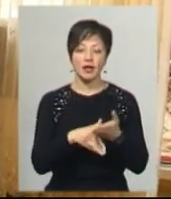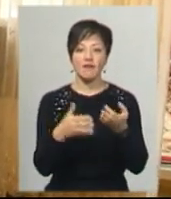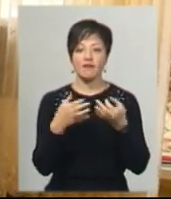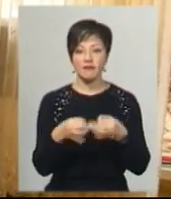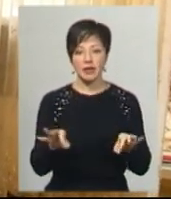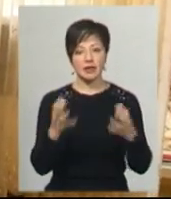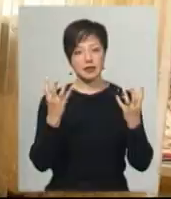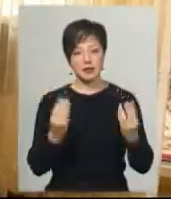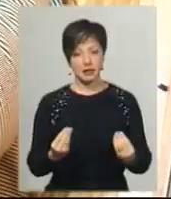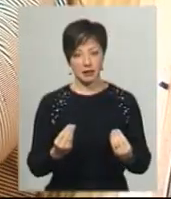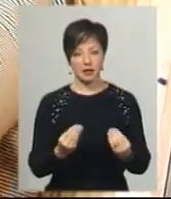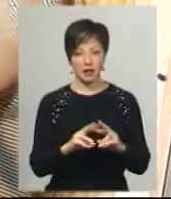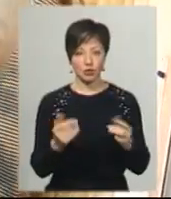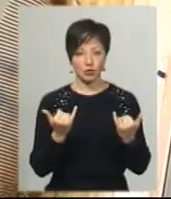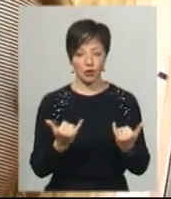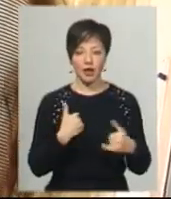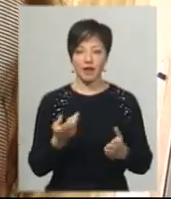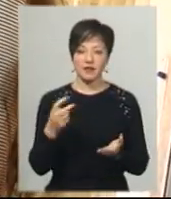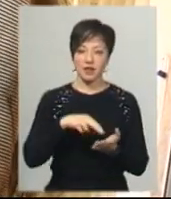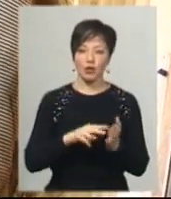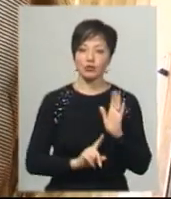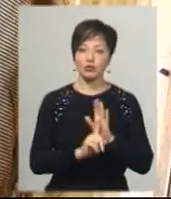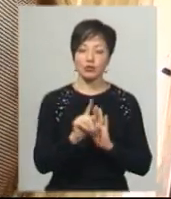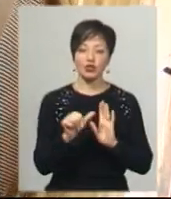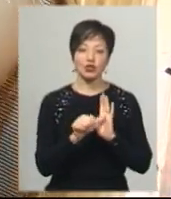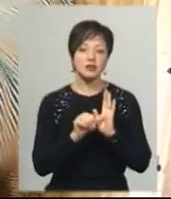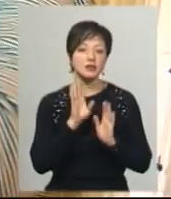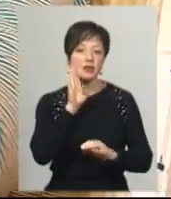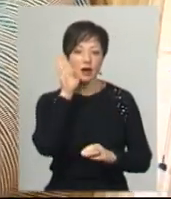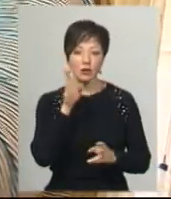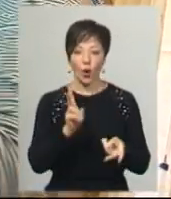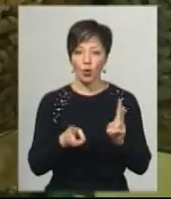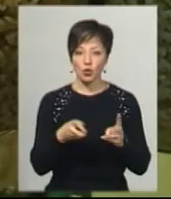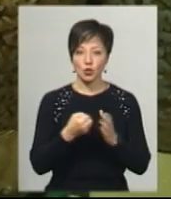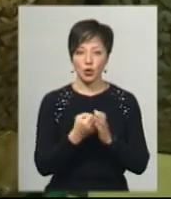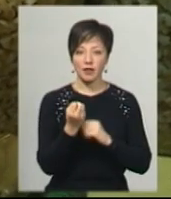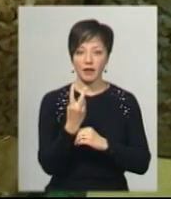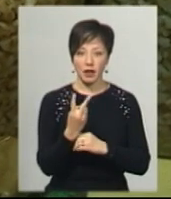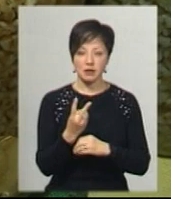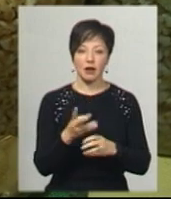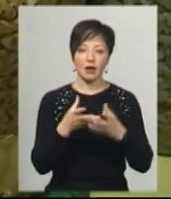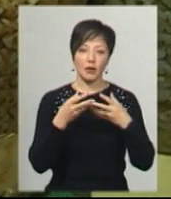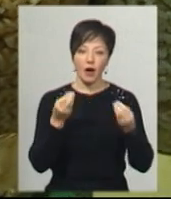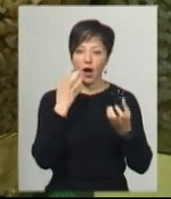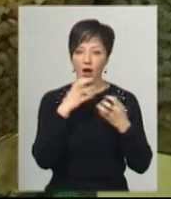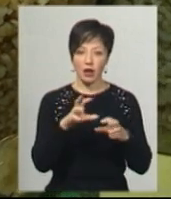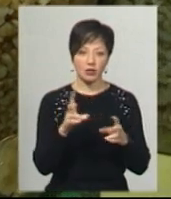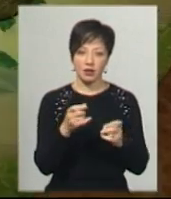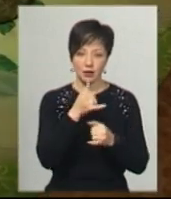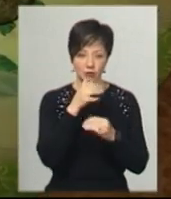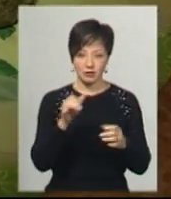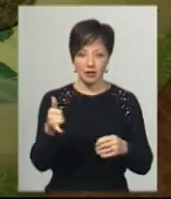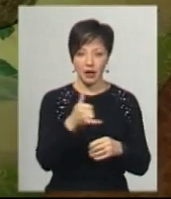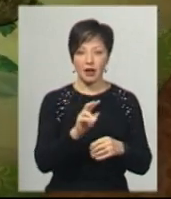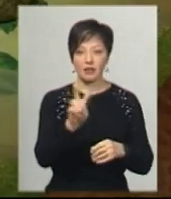відроботи дні. Як сьогодні? Я встаю там в 6 ранку і готую до 12, і воно вистигає, бо гаряче не заляєш. Вже